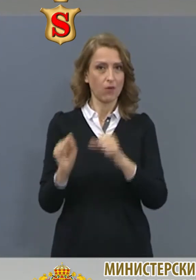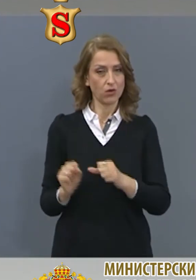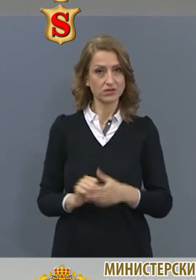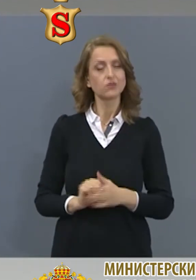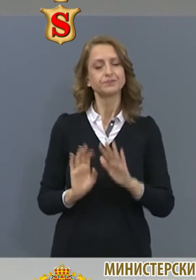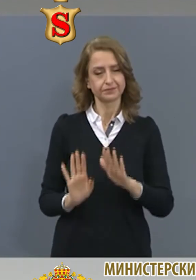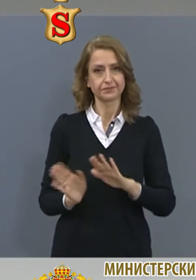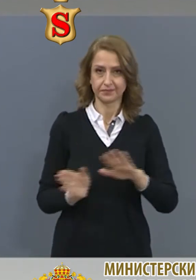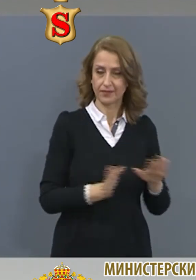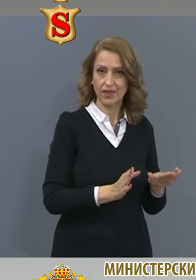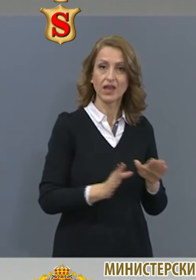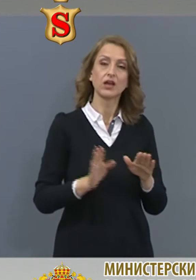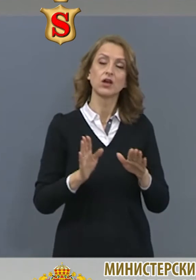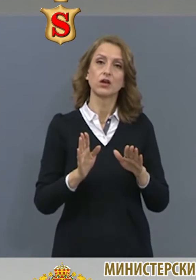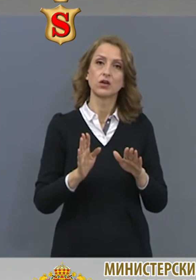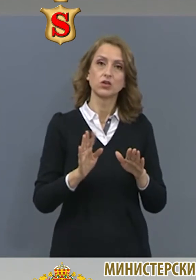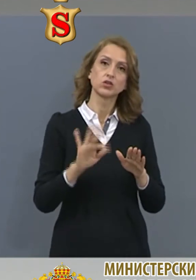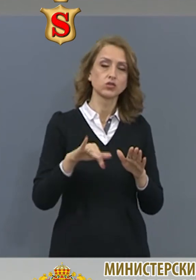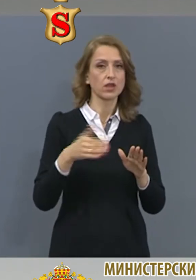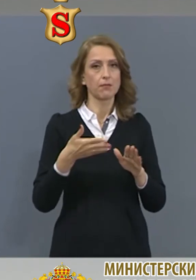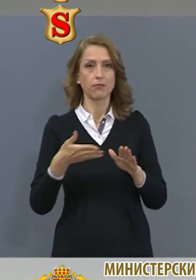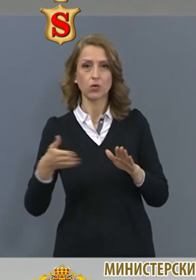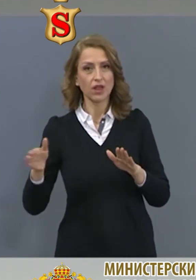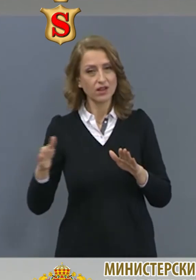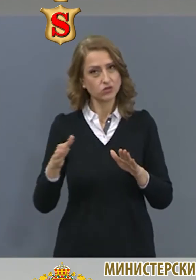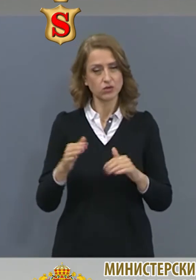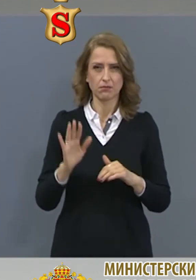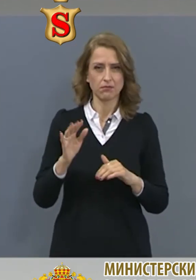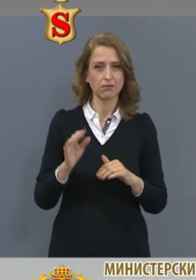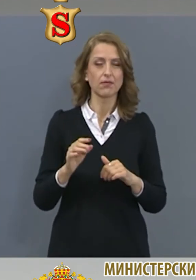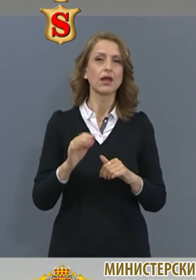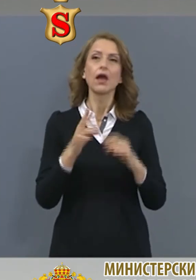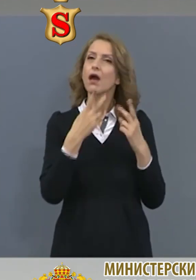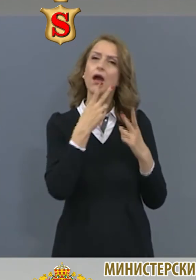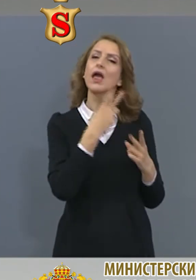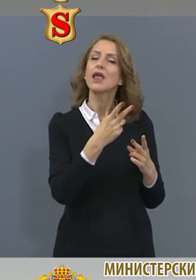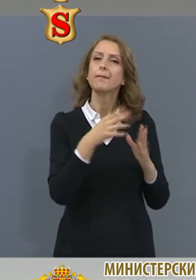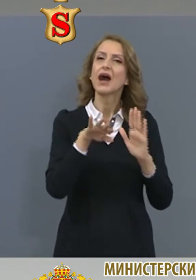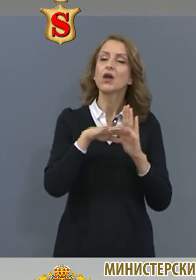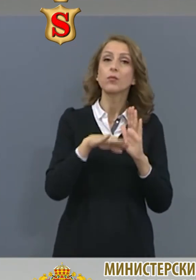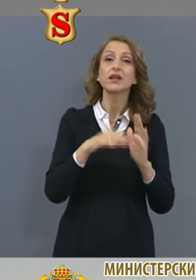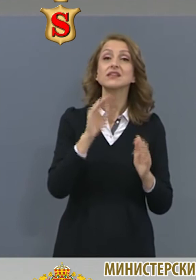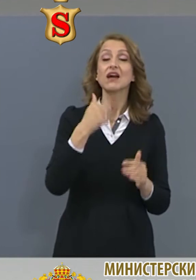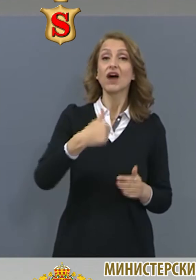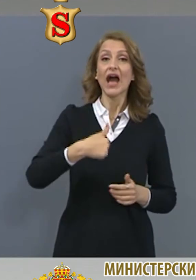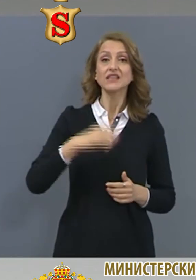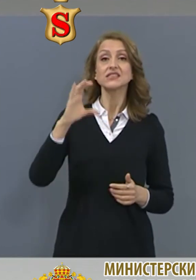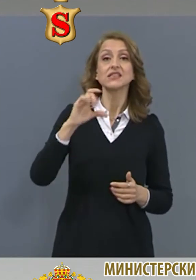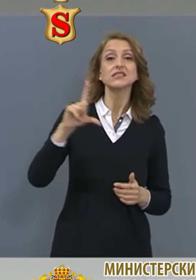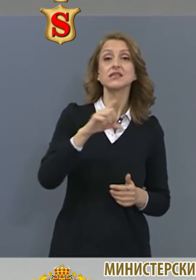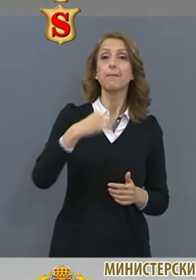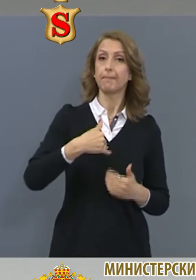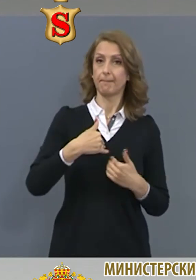Ще продължа тогава, докато не се зарежда порталът. Има рубрика Аз съм, която е събрана и подредена